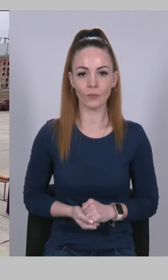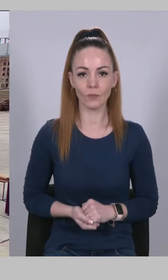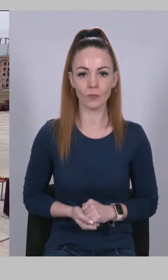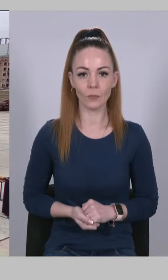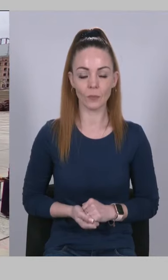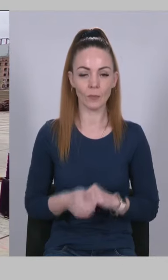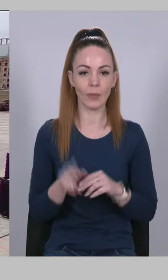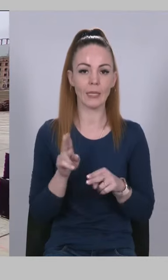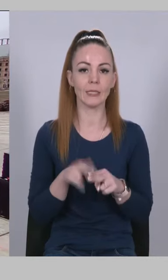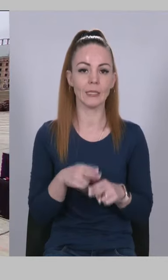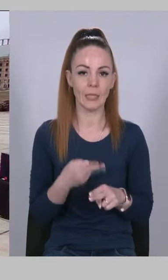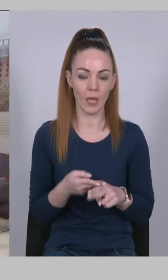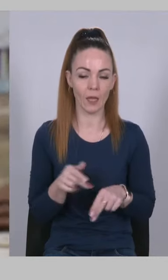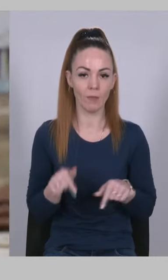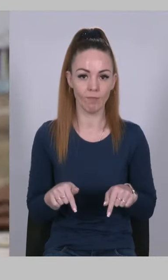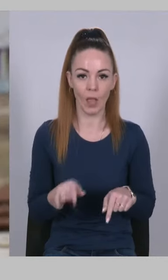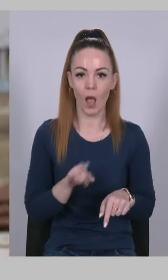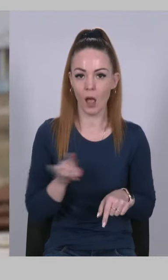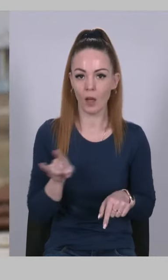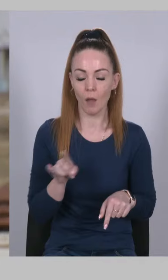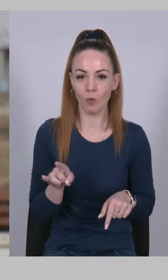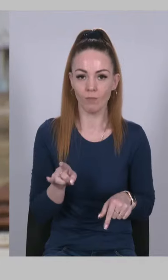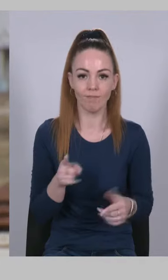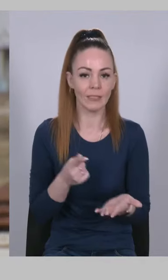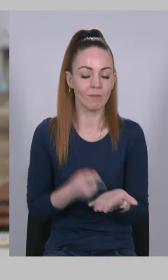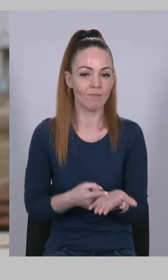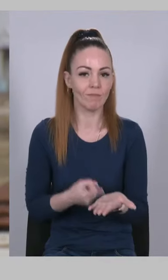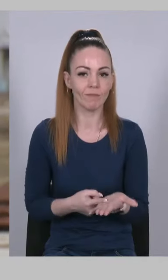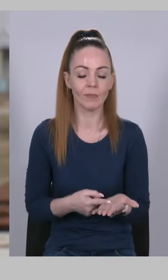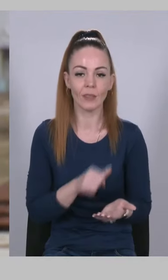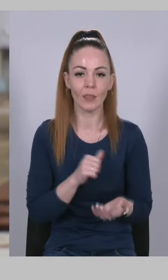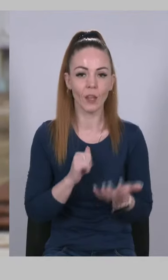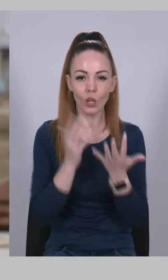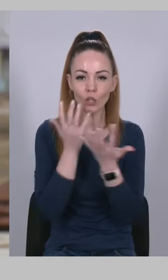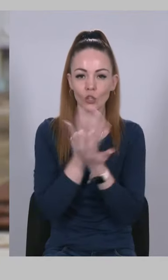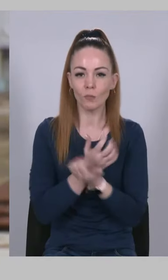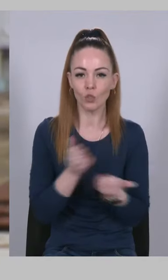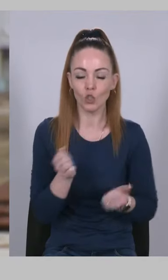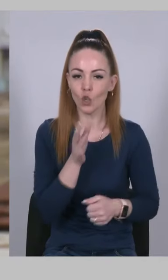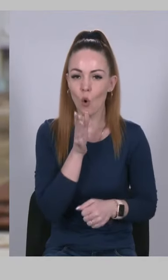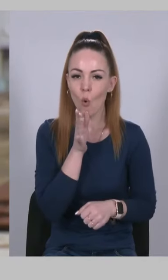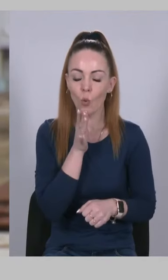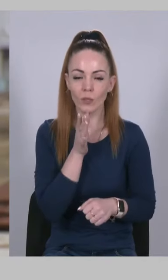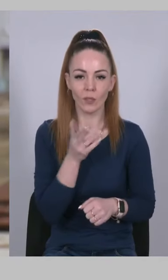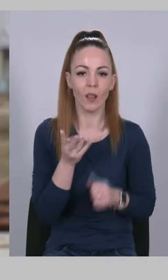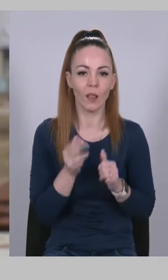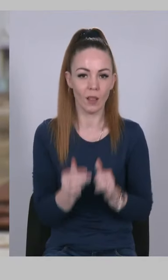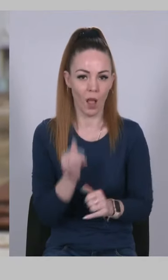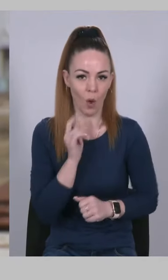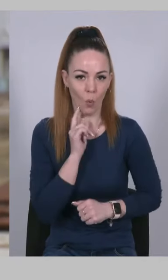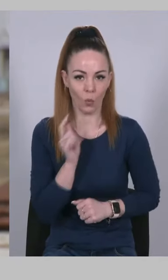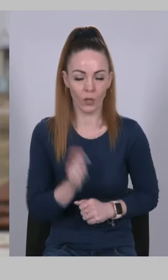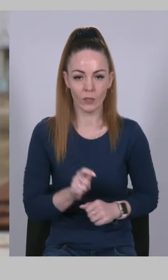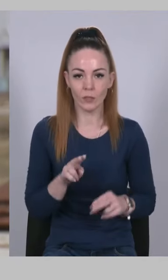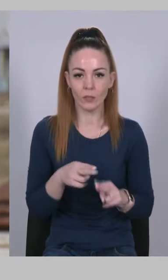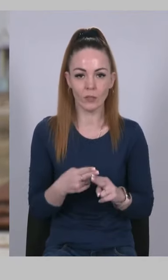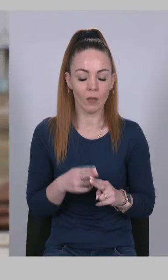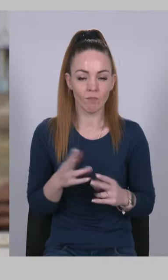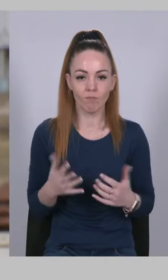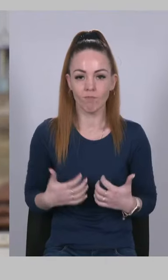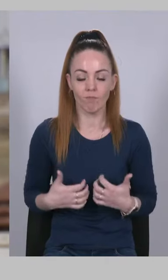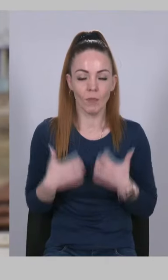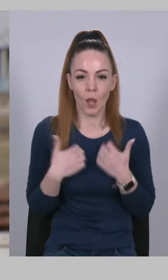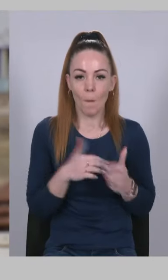Цей аеропорт став свідком найтемнішої години для України. Ці доленосні